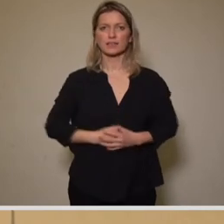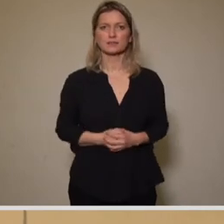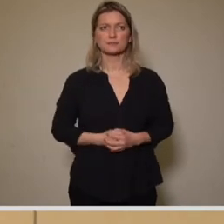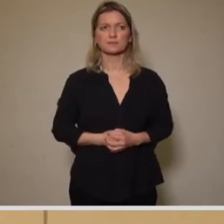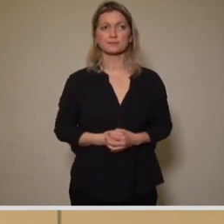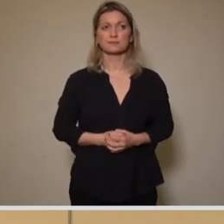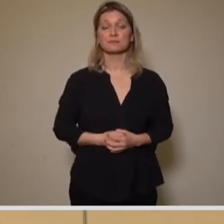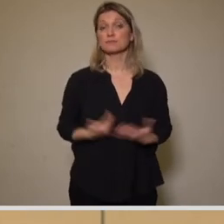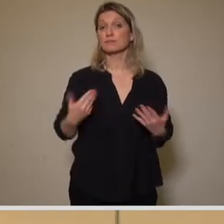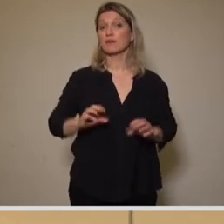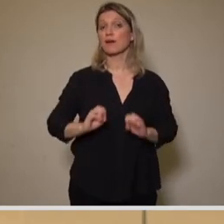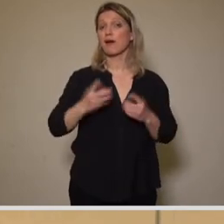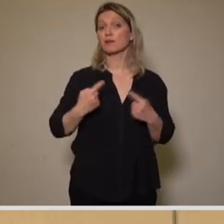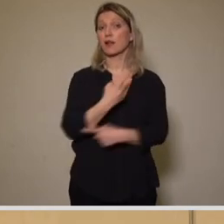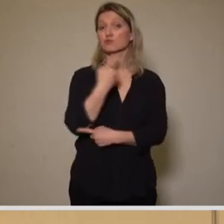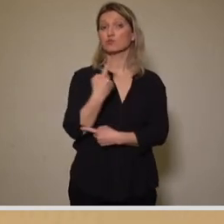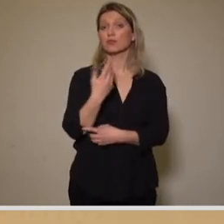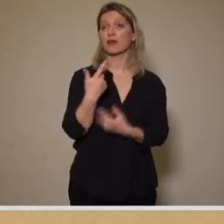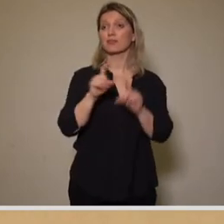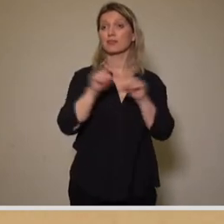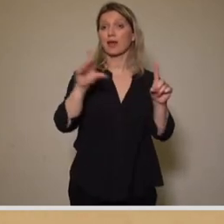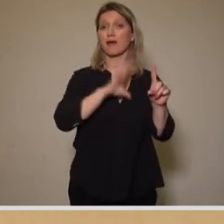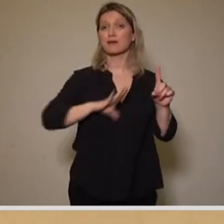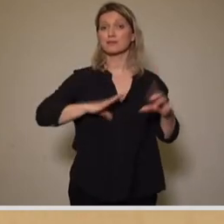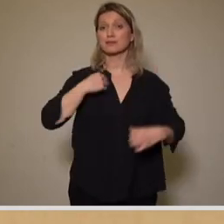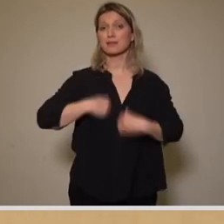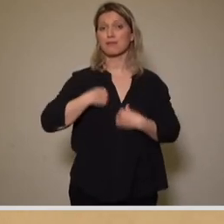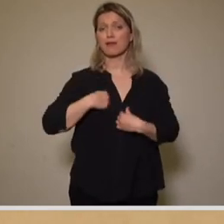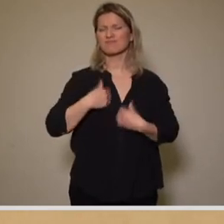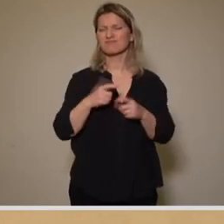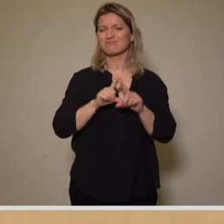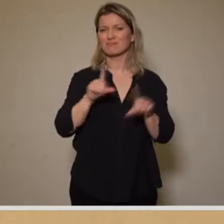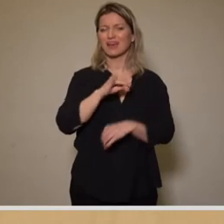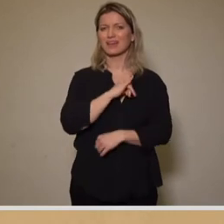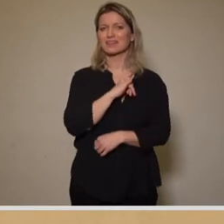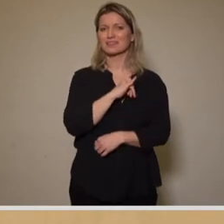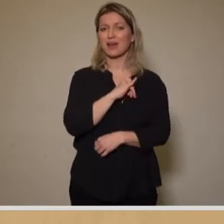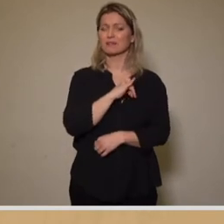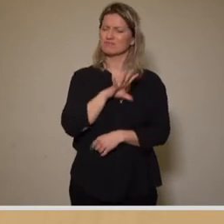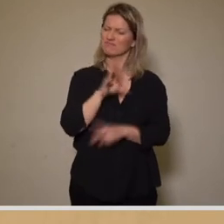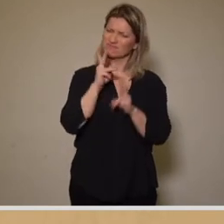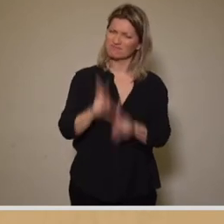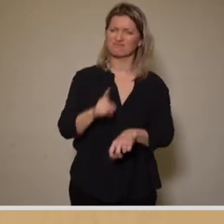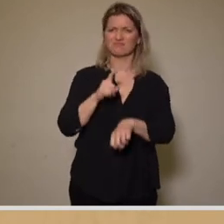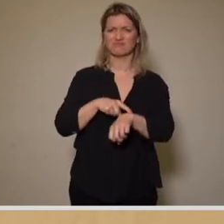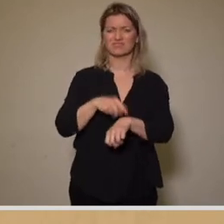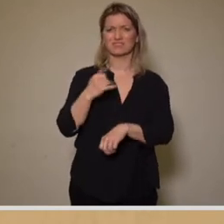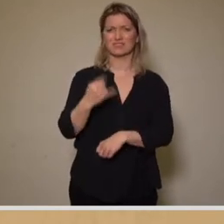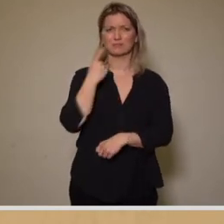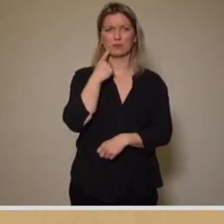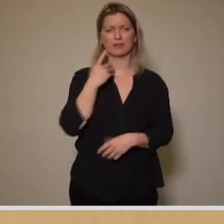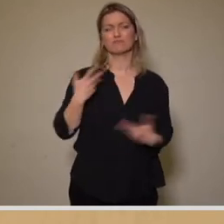Aktuelle Stunde in Sachsenbad. Zwar ein interessantes Thema, aber so richtig erschließt sich der Zeitpunkt für das Thema der aktuellen Stunde nicht.